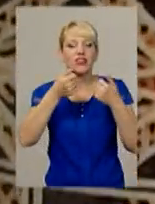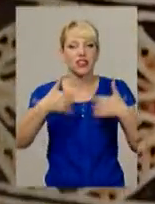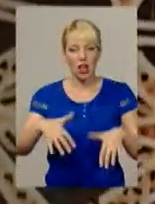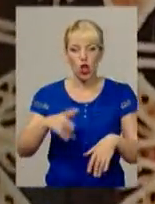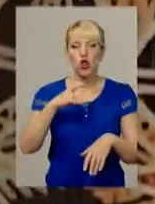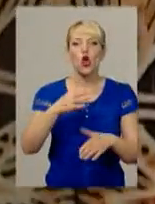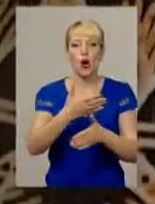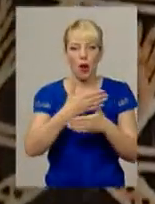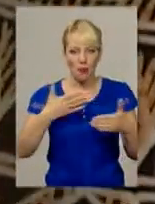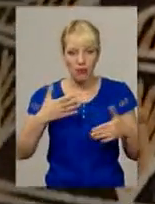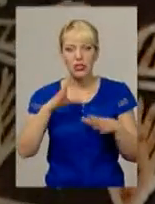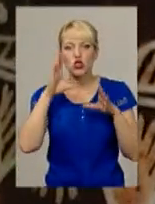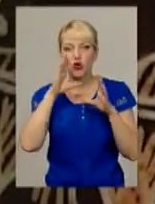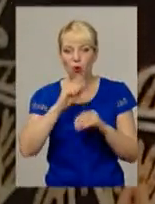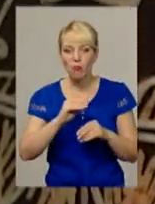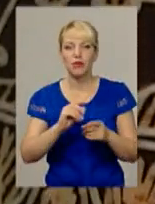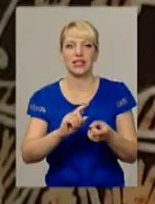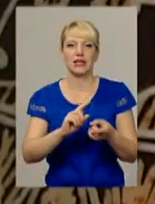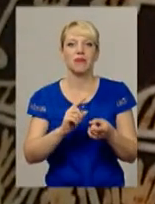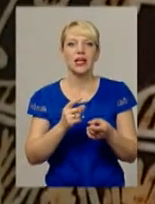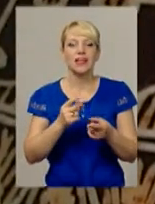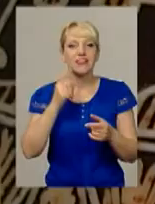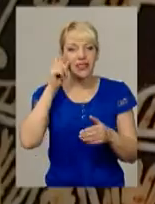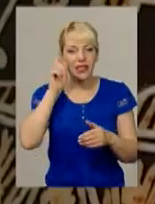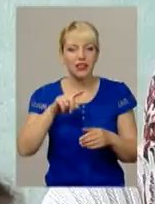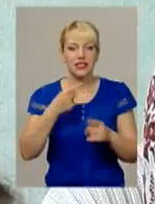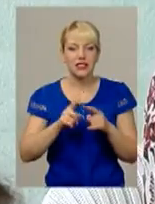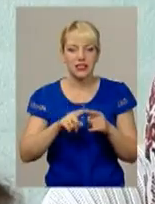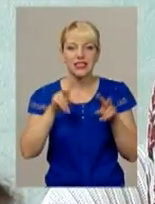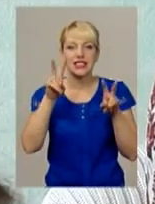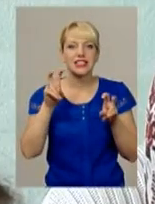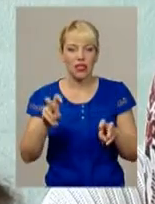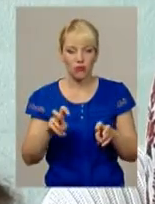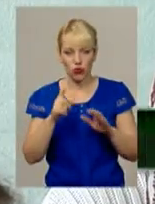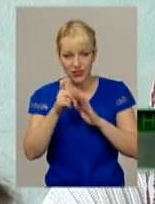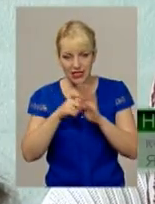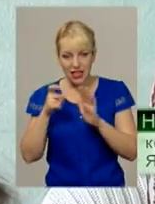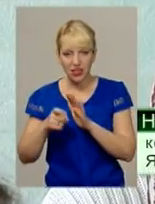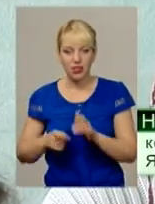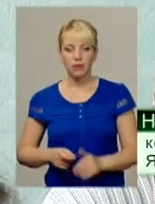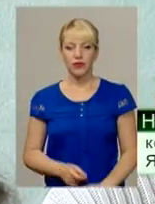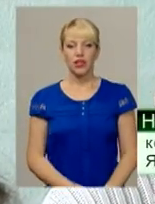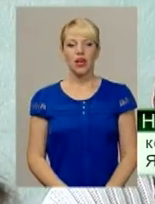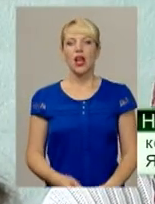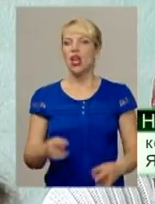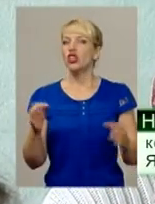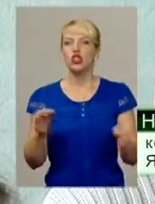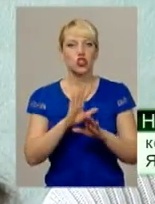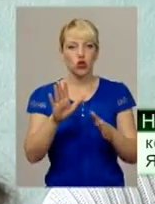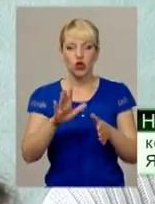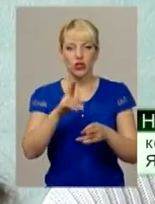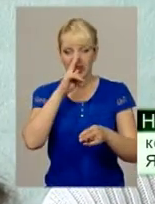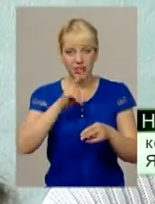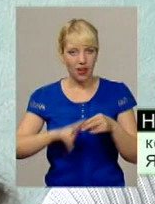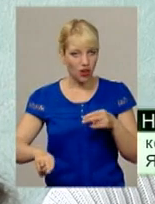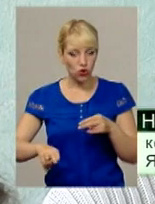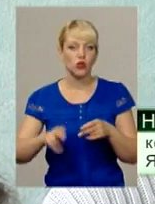загадки наших пращурів. І тоді знайдуться відповіді на багато питань. Воно нічого не кануло, воно є, воно є у